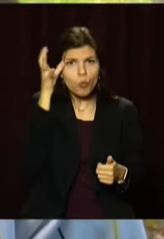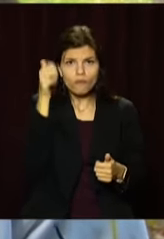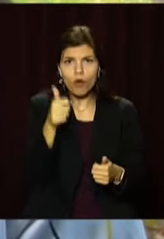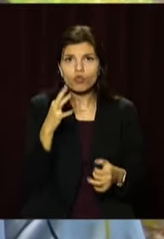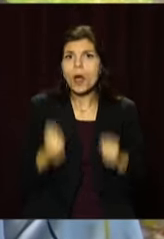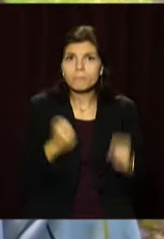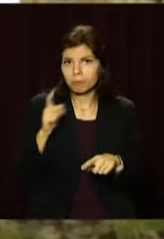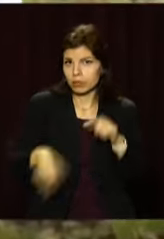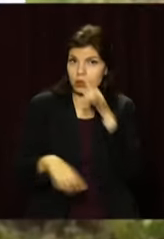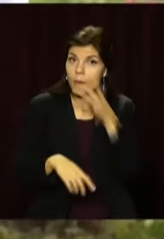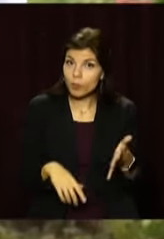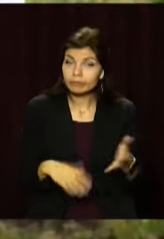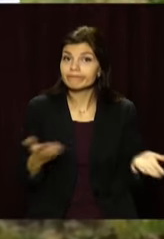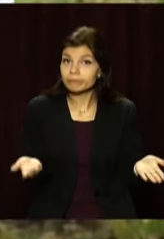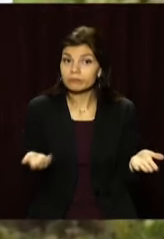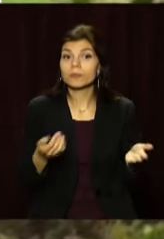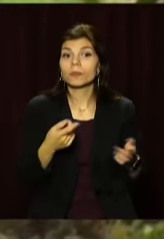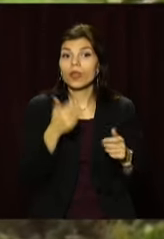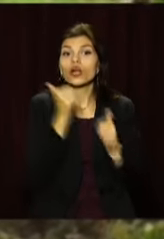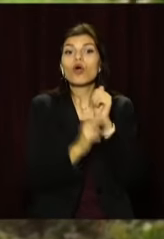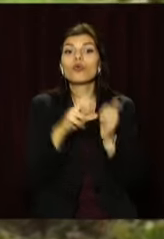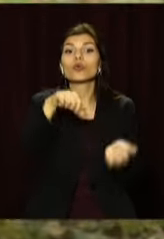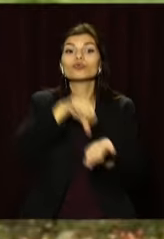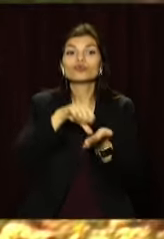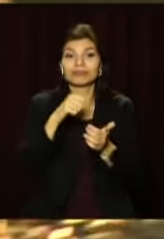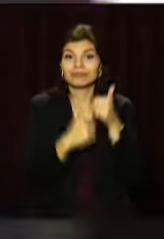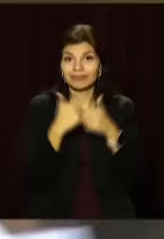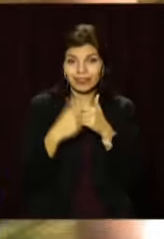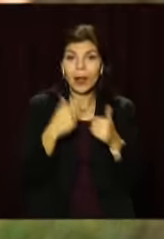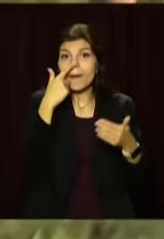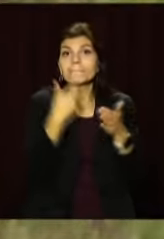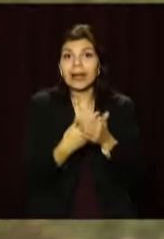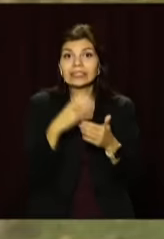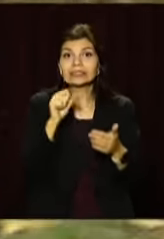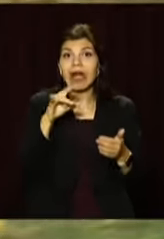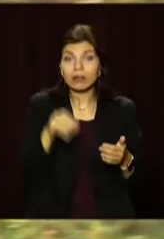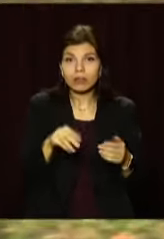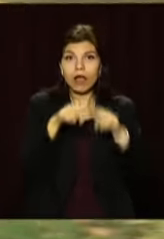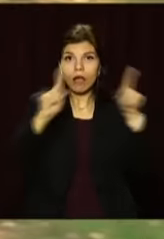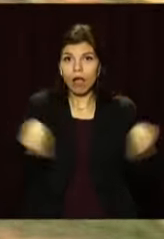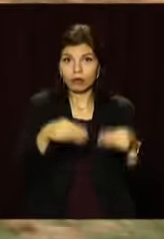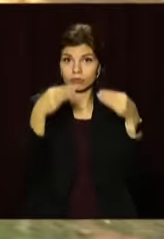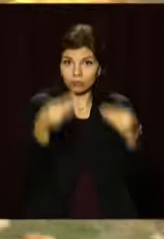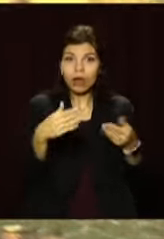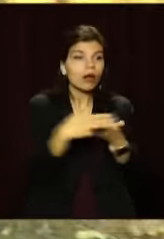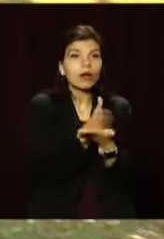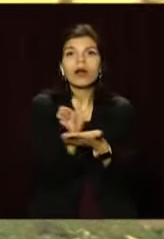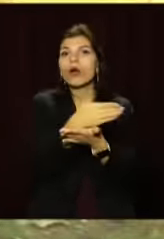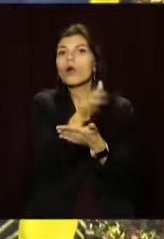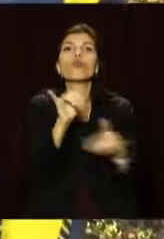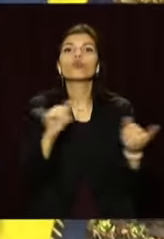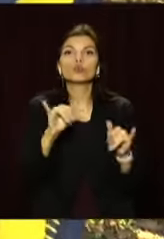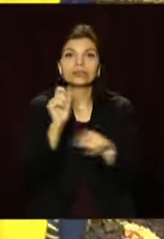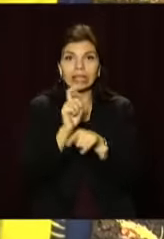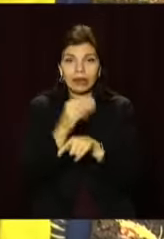швидко біжати не може. Кожен учасник змагань зі спортивного орієнтування перед стартом отримує спеціальну карту для пересування на місцевості.